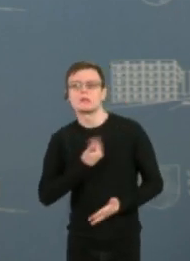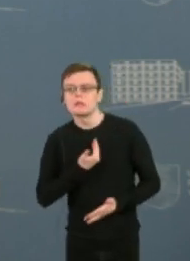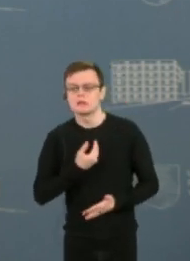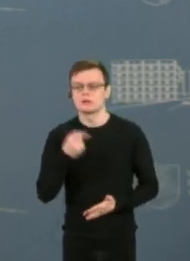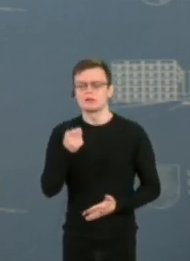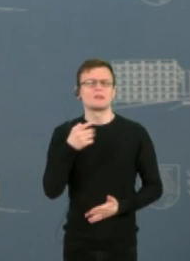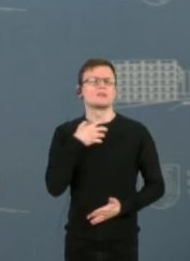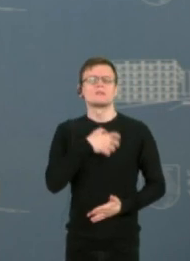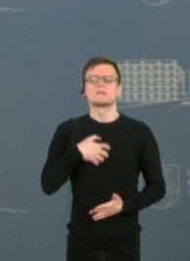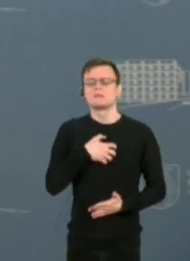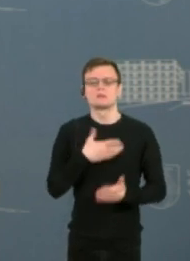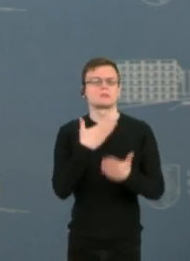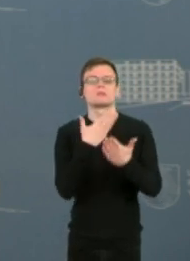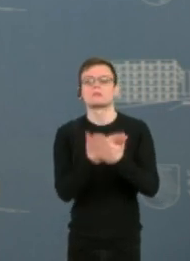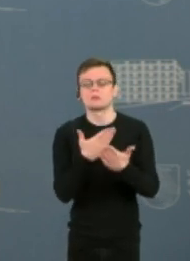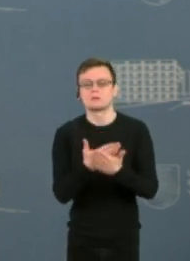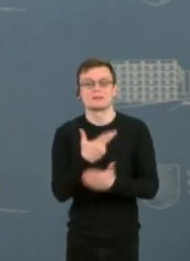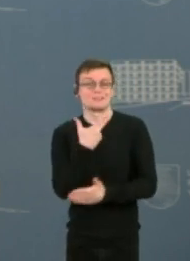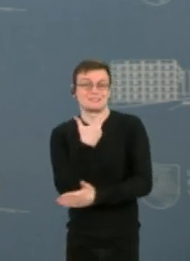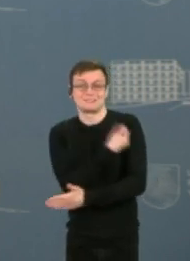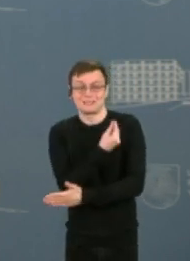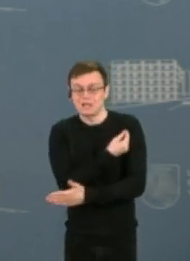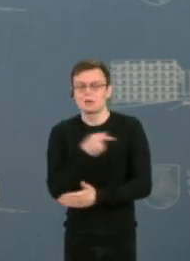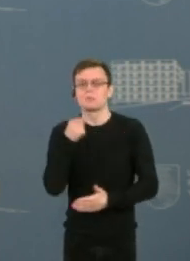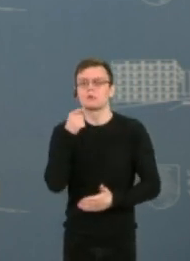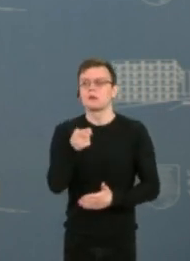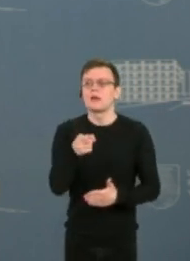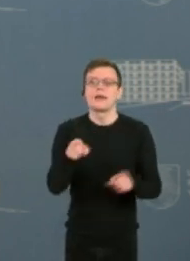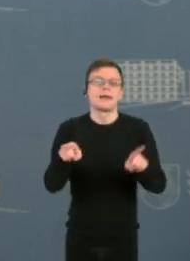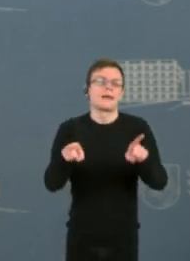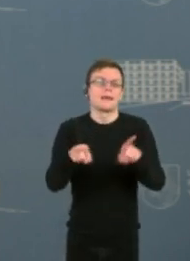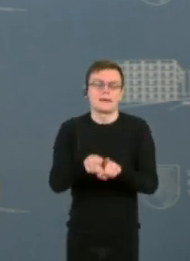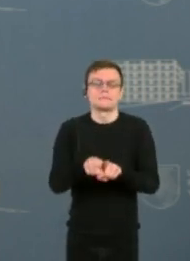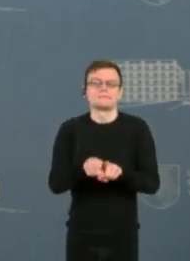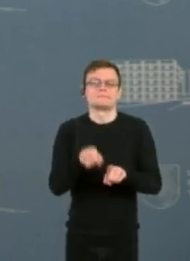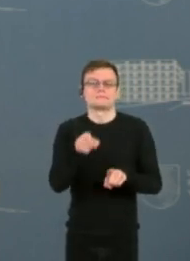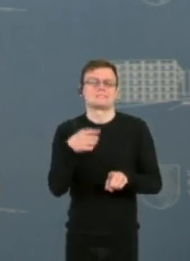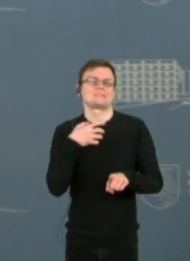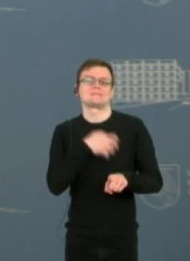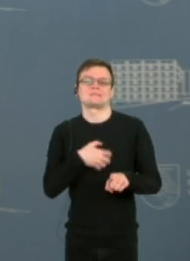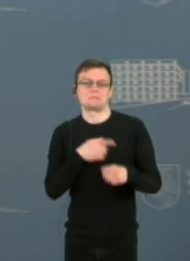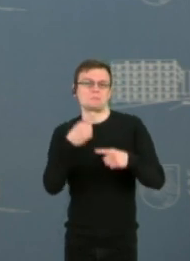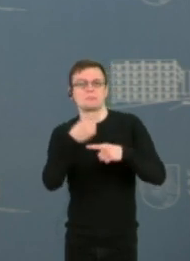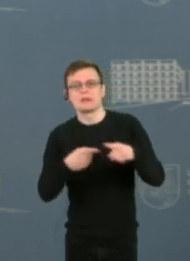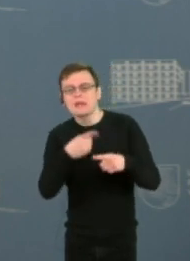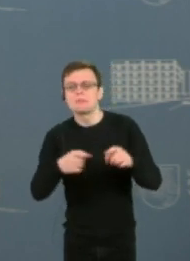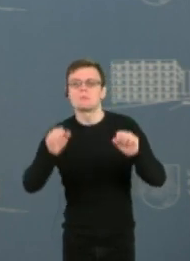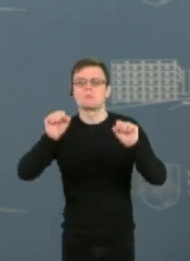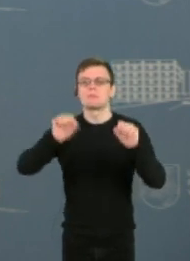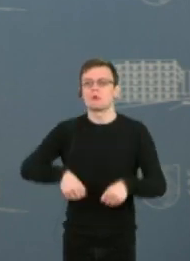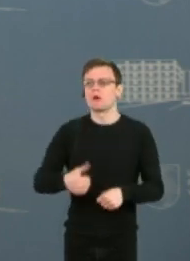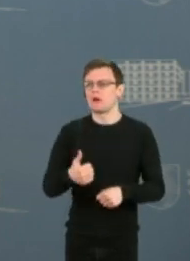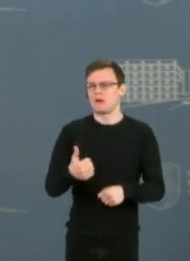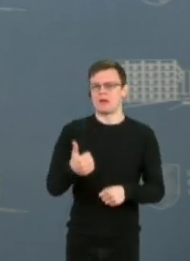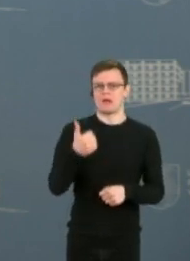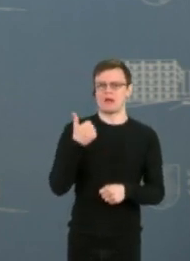kadangi skiepiai, skiepiai mes, jis yra mūsų pagrindinė priemonė, galima sakyti, siekiant